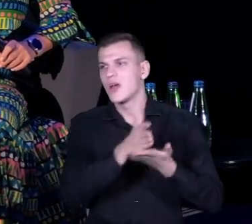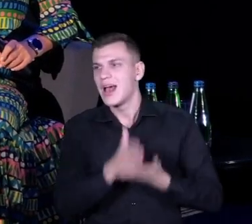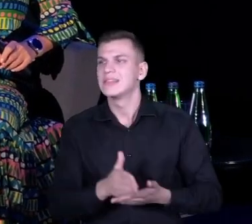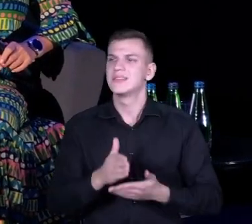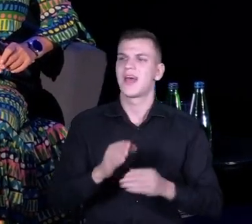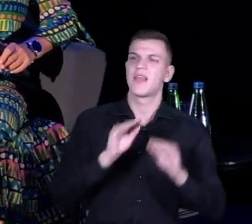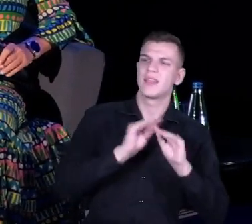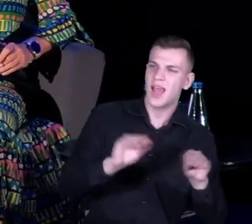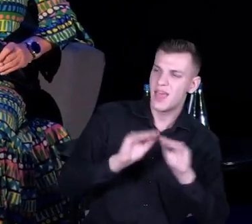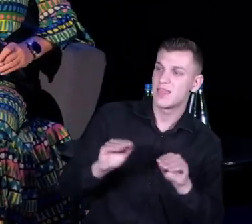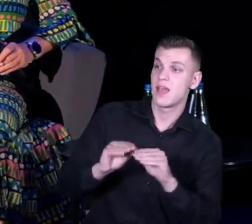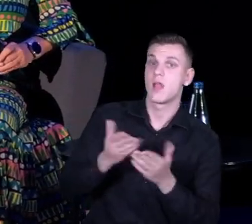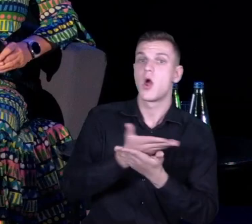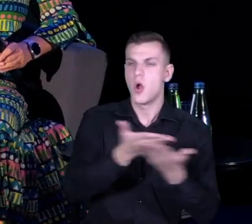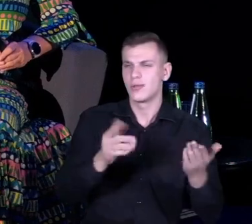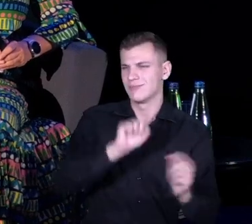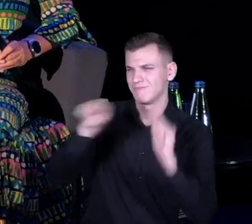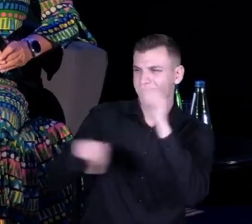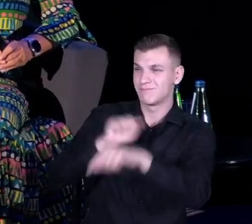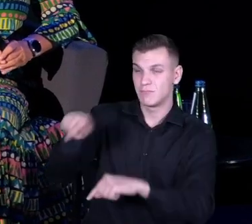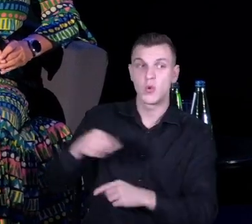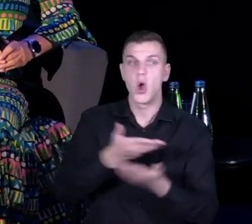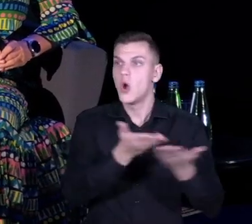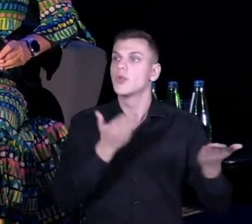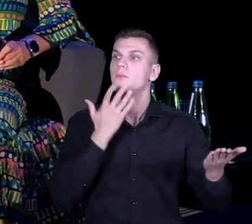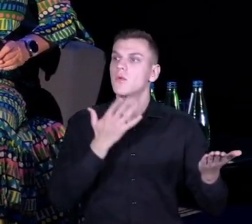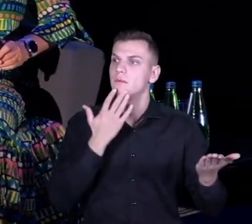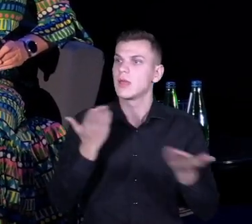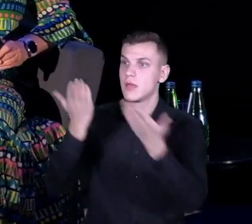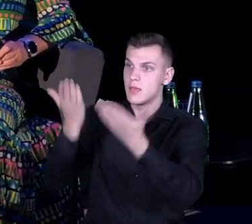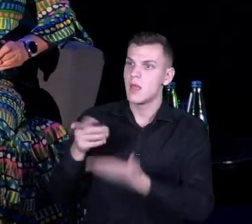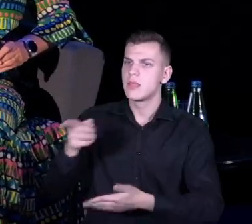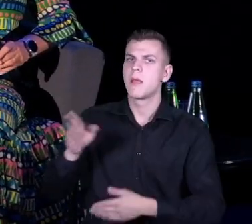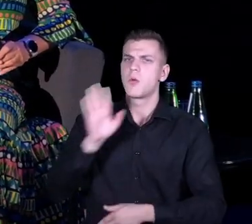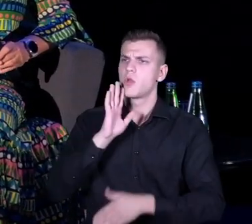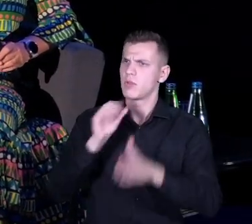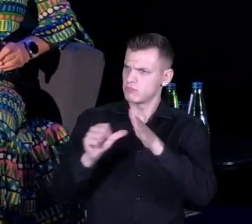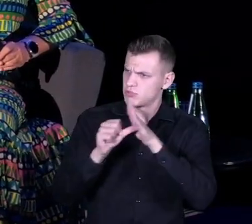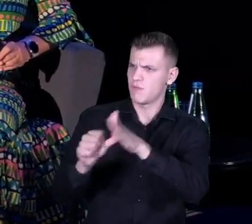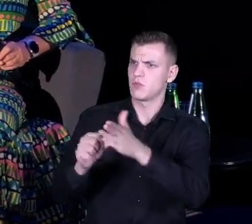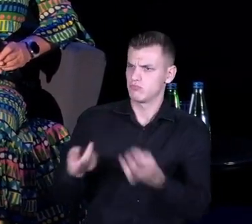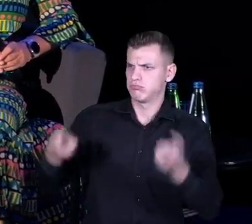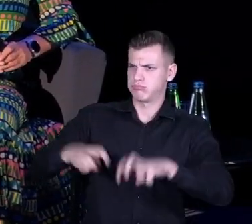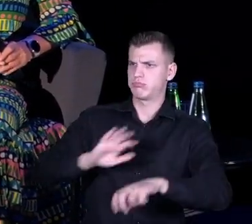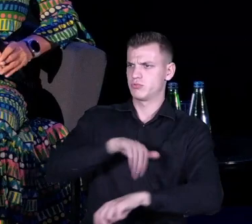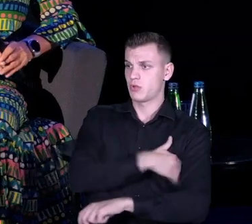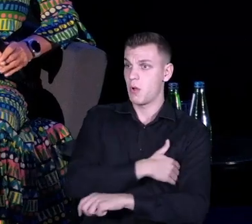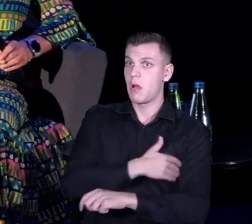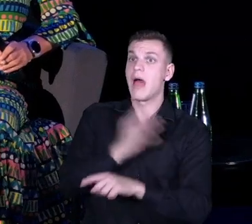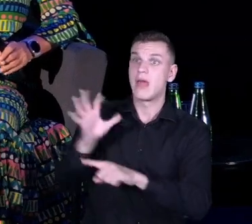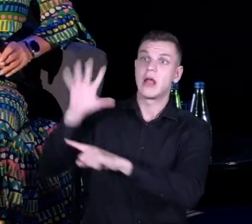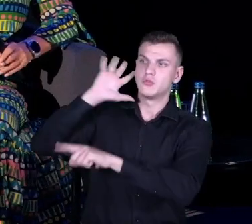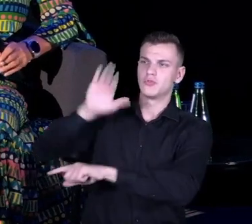na to zwracali uwagę, że byłaś bardzo ważnym liderem, który stworzył tą szkołę i teraz ta szkoła dalej